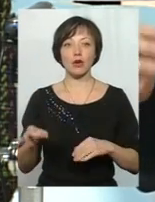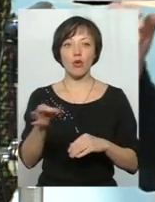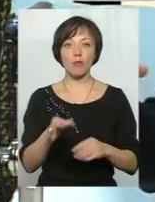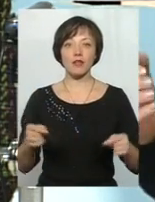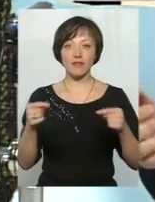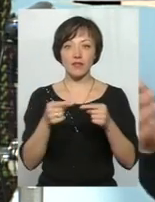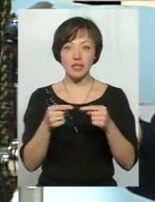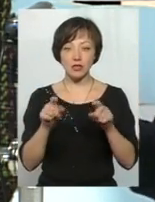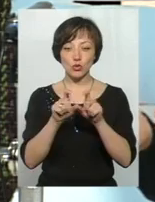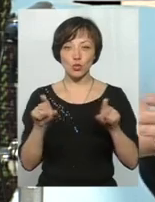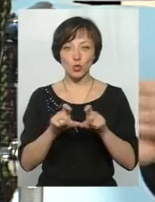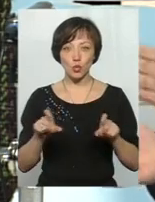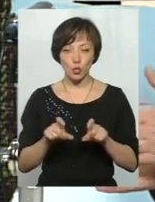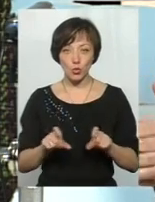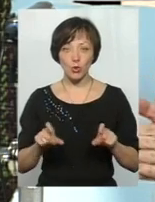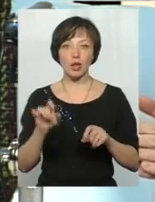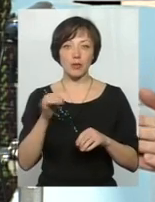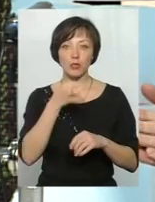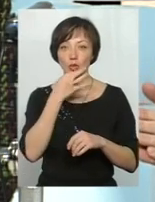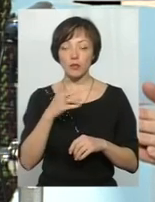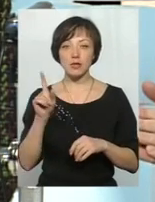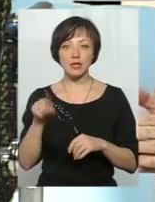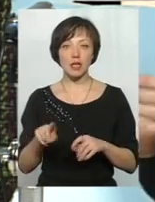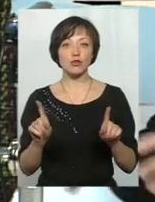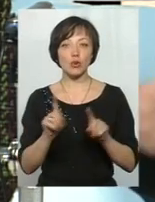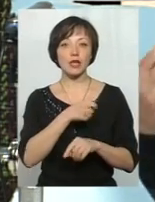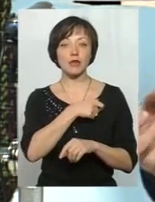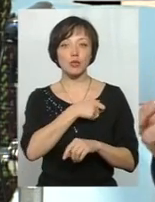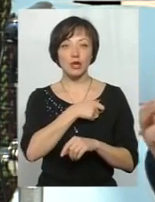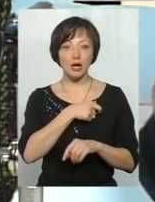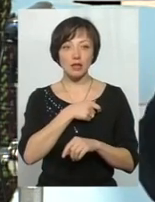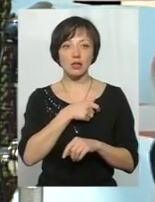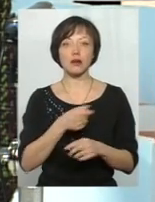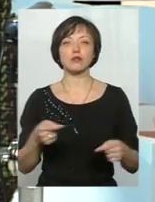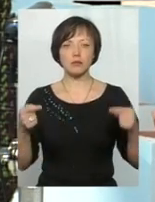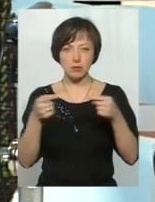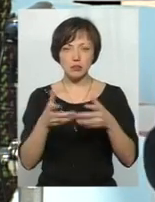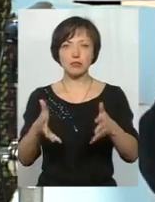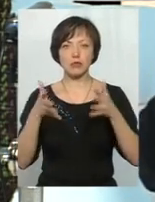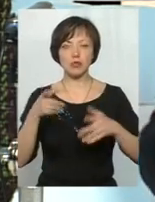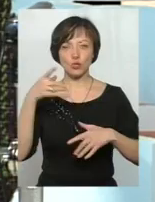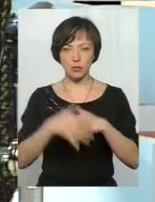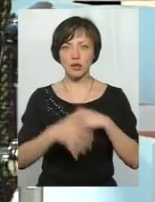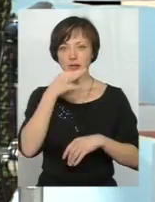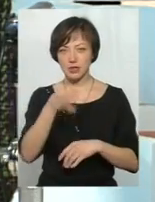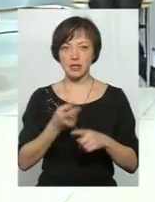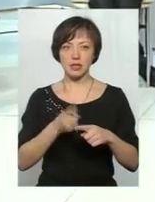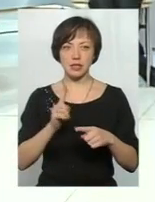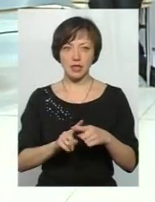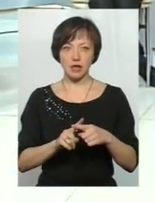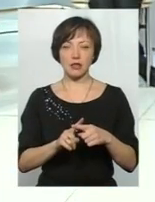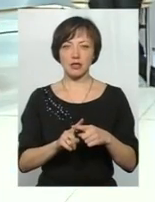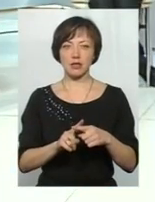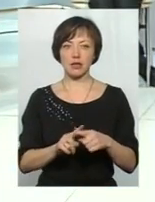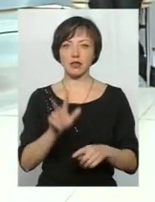визначить структурно, і мені подобається те, що депутати предметно, зрозуміло, сказали, це в три, дорожня